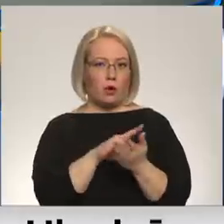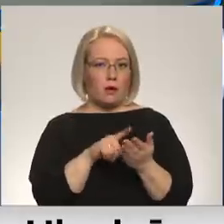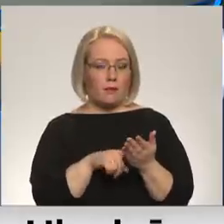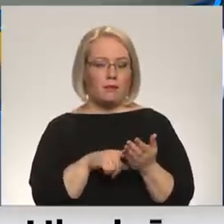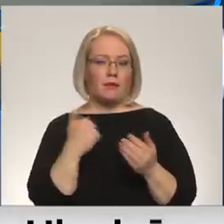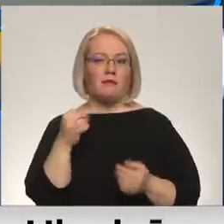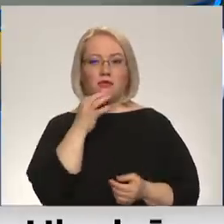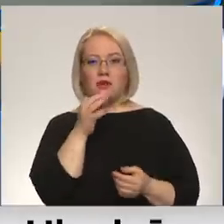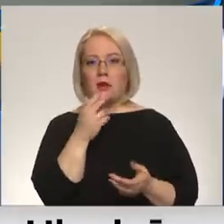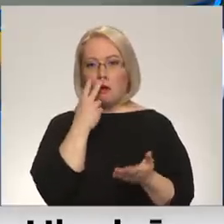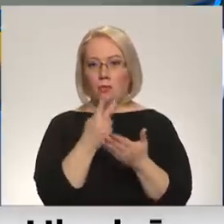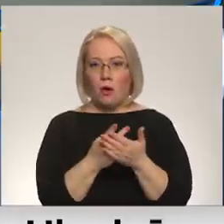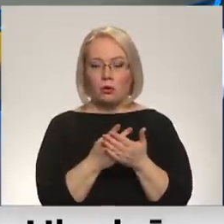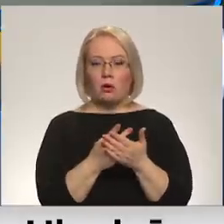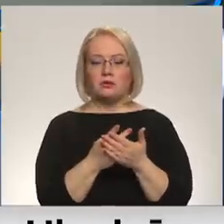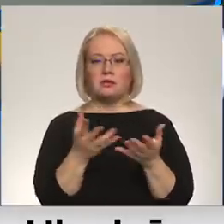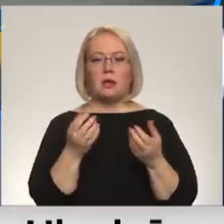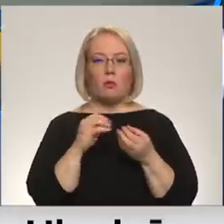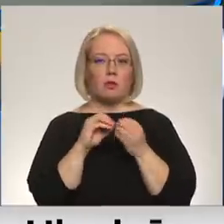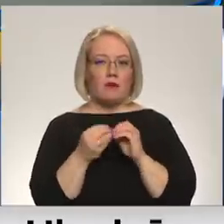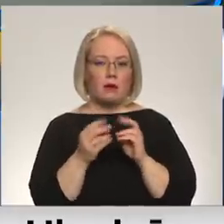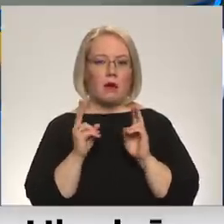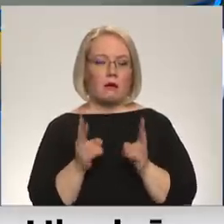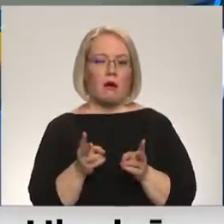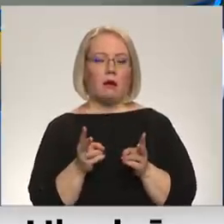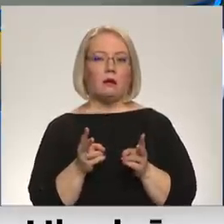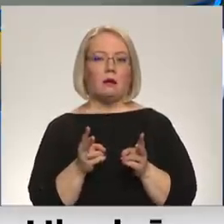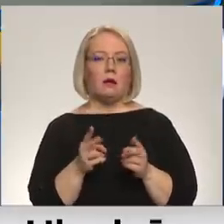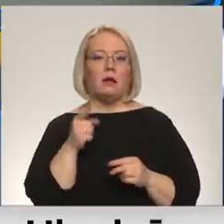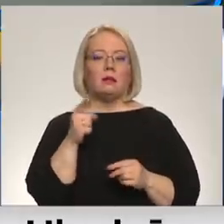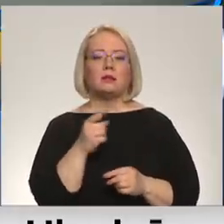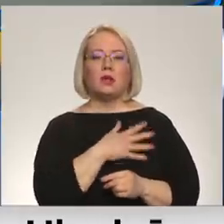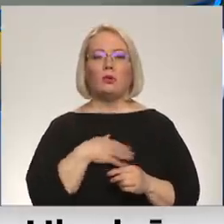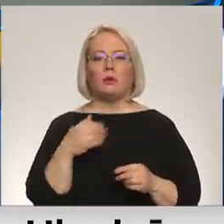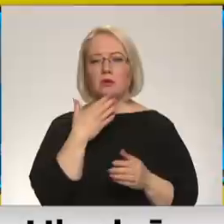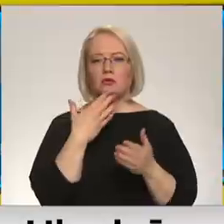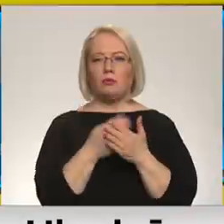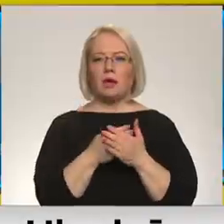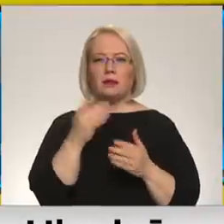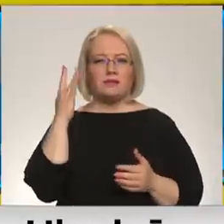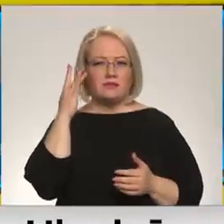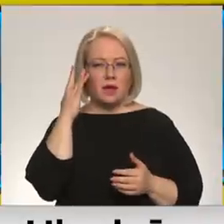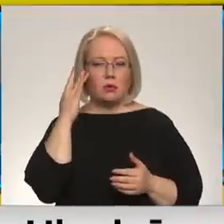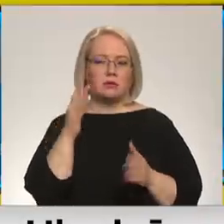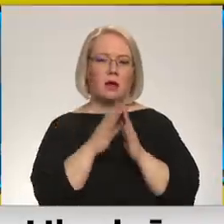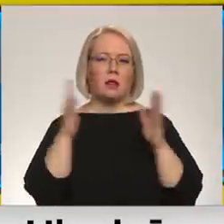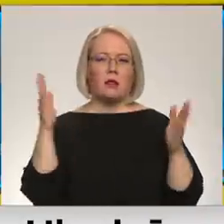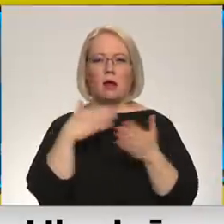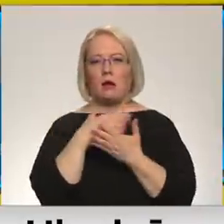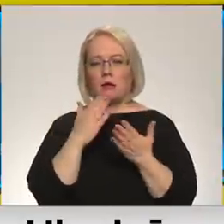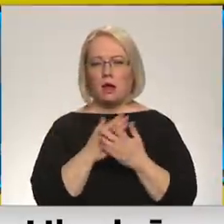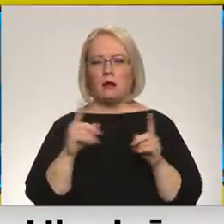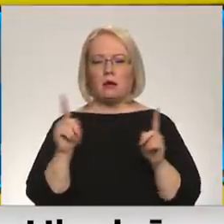Prognozes? Ņemot vērāk, ka tas ir ļoti subjektīvs viedoklis, ka lielākā daļa tomēr ir